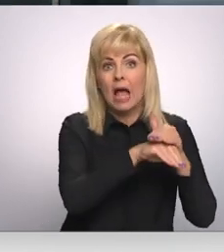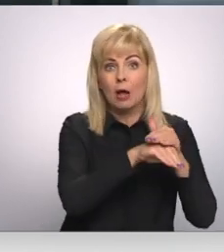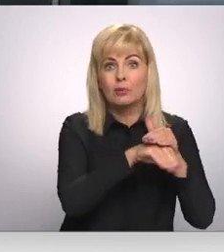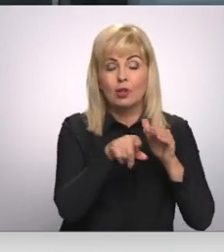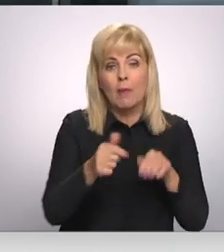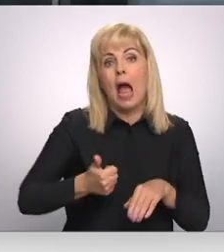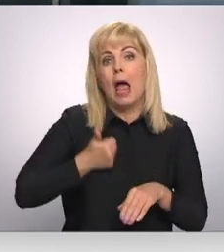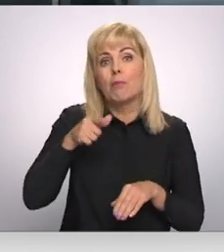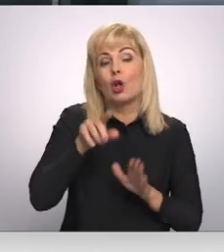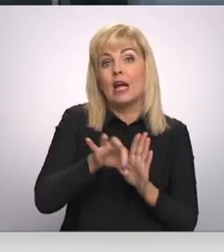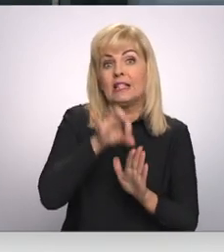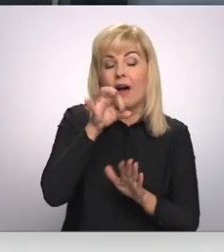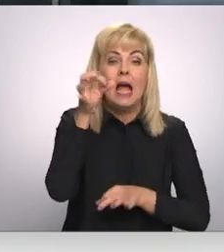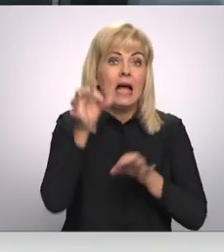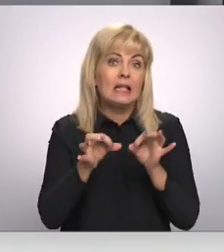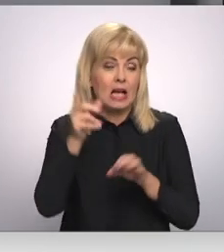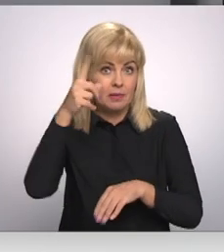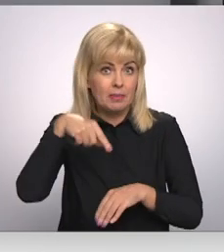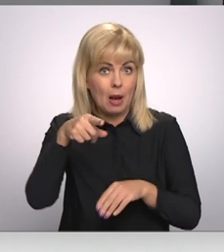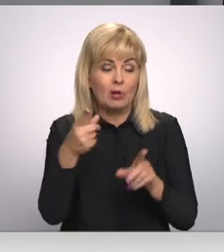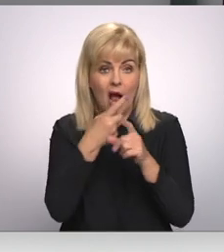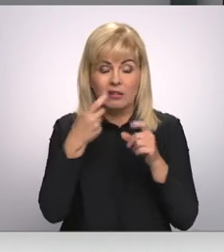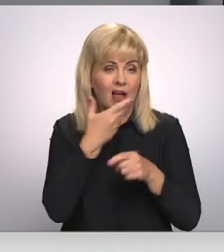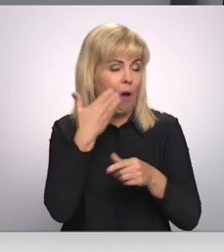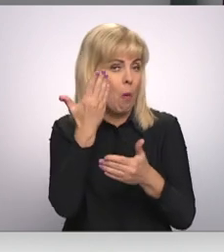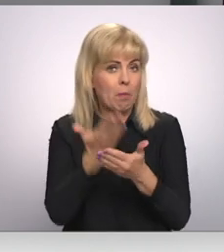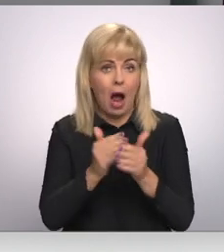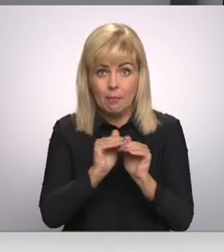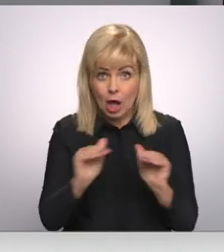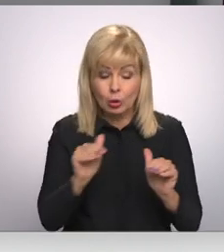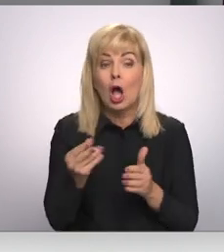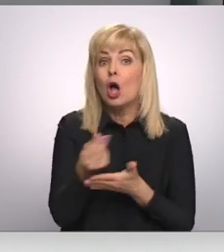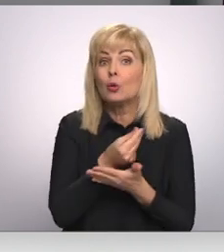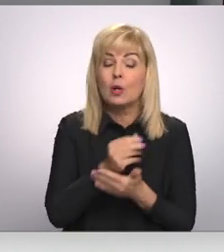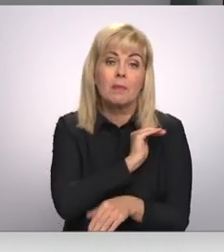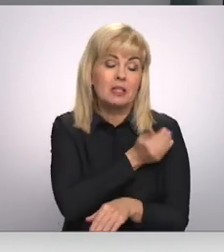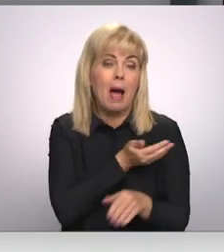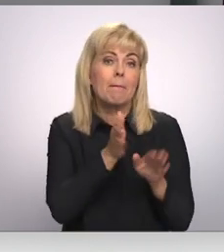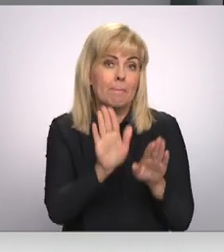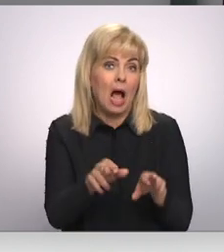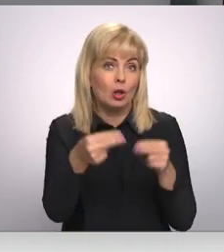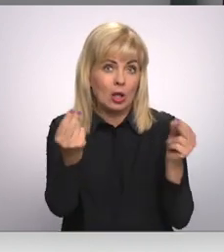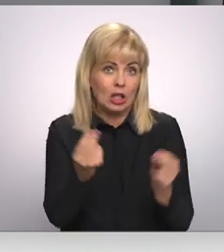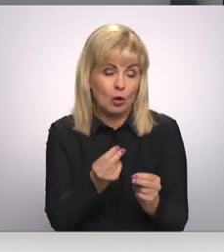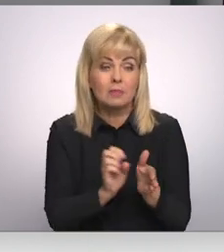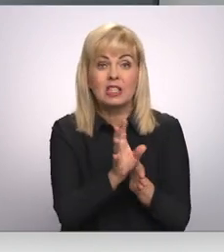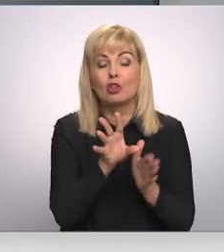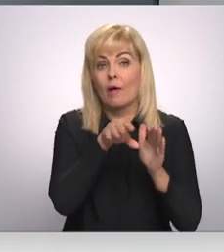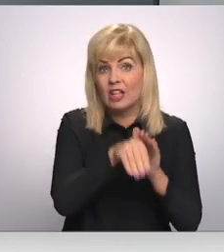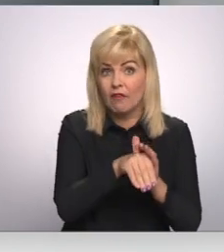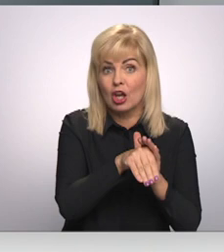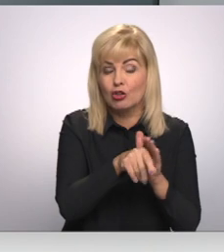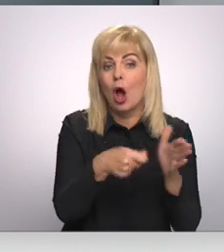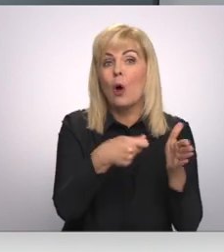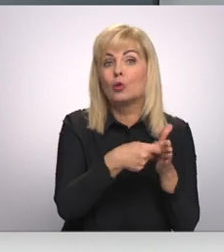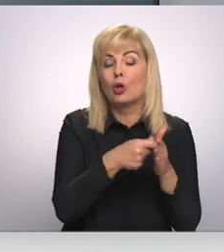operātori izvēli. Tiesa viņu pieprasīmu atzina par nepamatotu. Tās nozīmē, ka spēkā paliek līgums par sistēmas ieviešanu un uzturēšanu